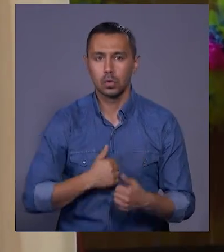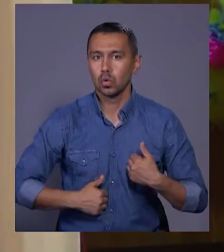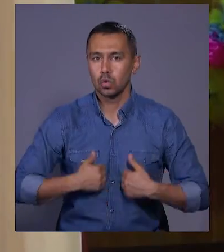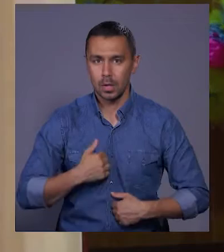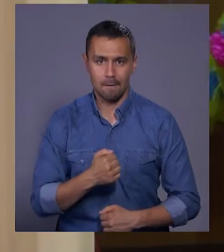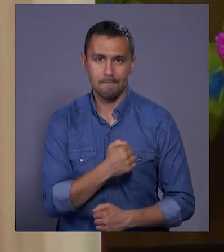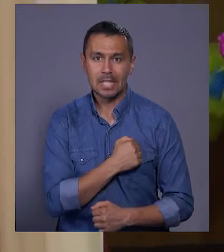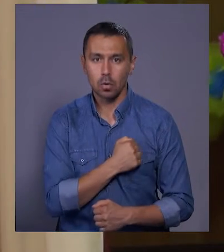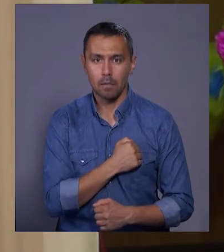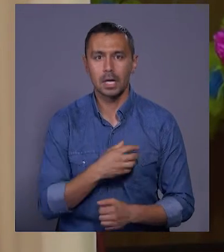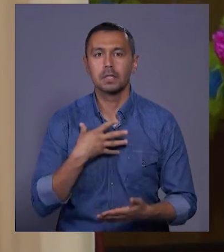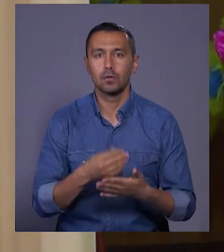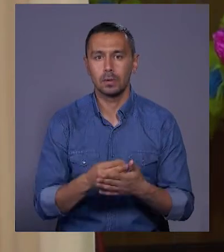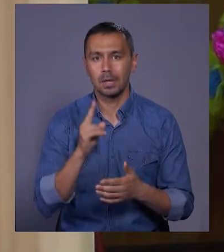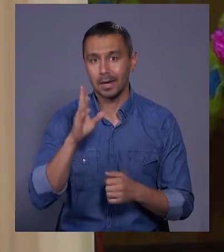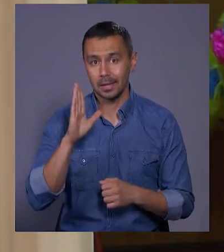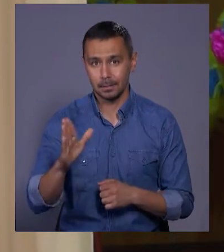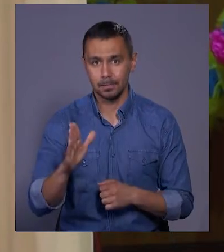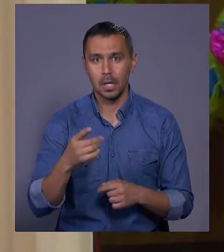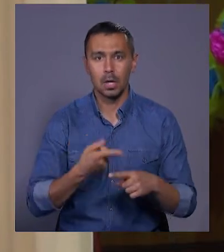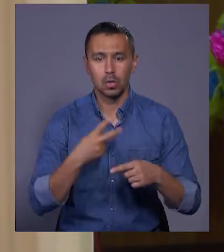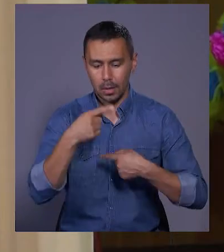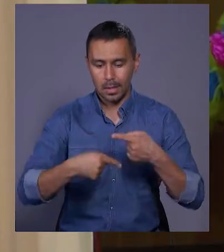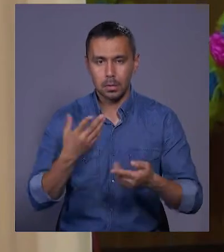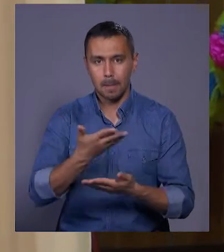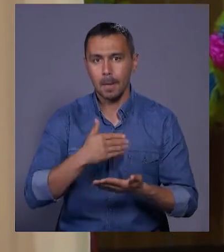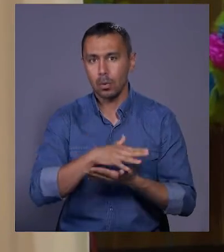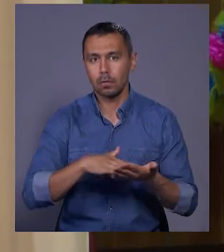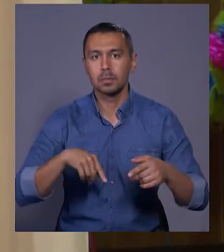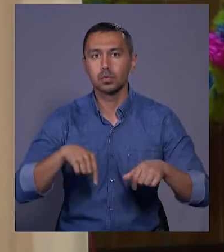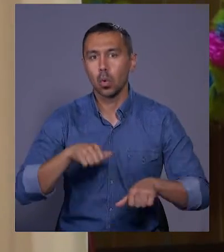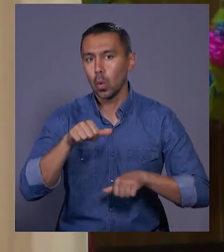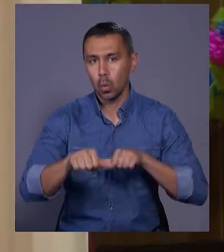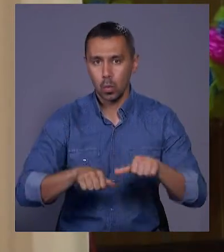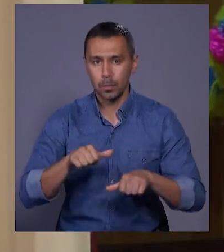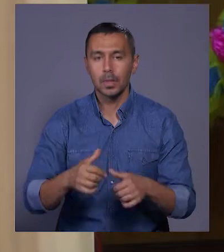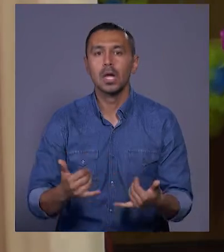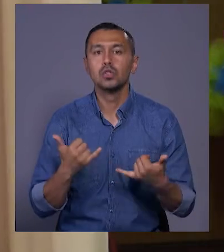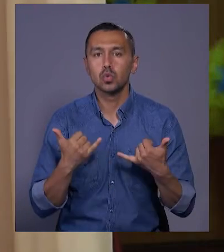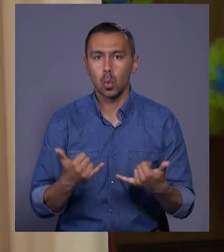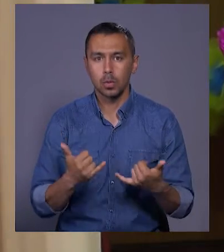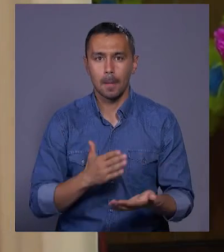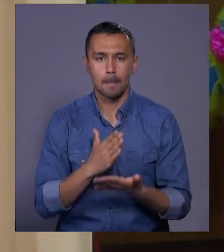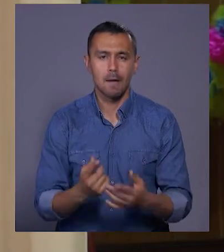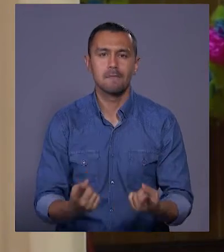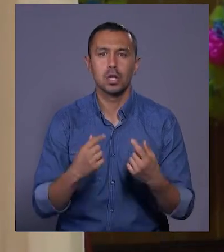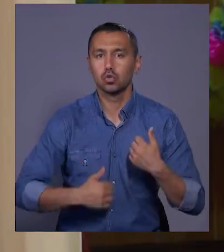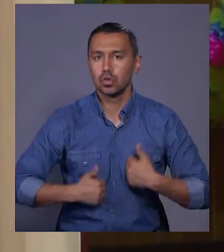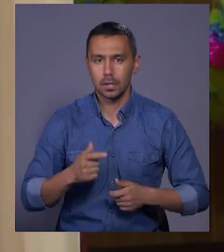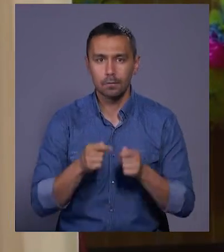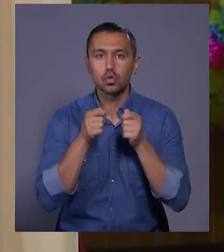військових, своїм житлом. І цю традицію ми продовжуємо і цього року. І сьогодні маю велику честь